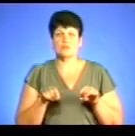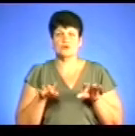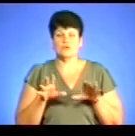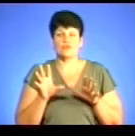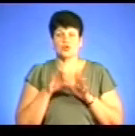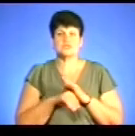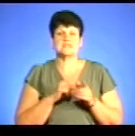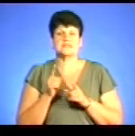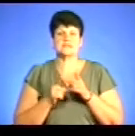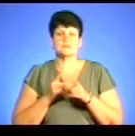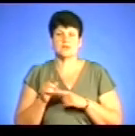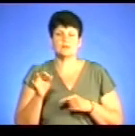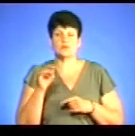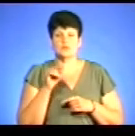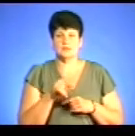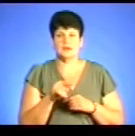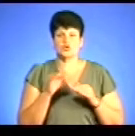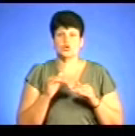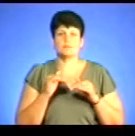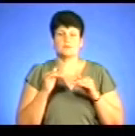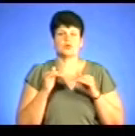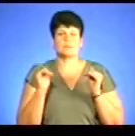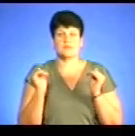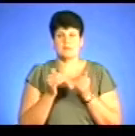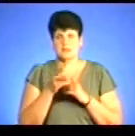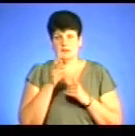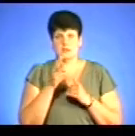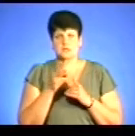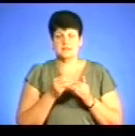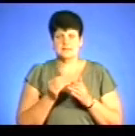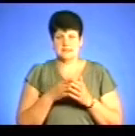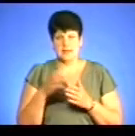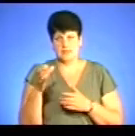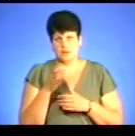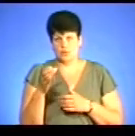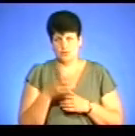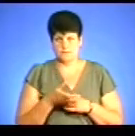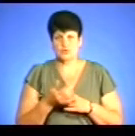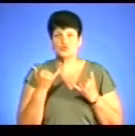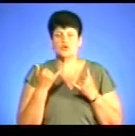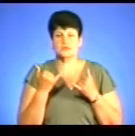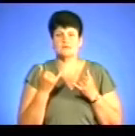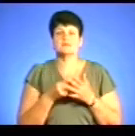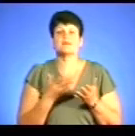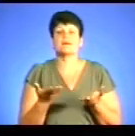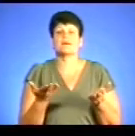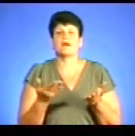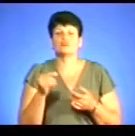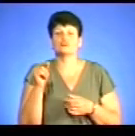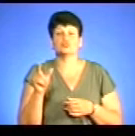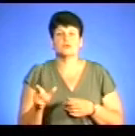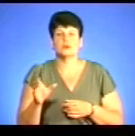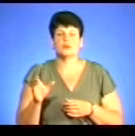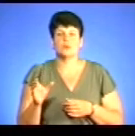вносяться зміни про те, що підноситься мінімальна ціна на алкогольні напої. Сьогодні роздрібна ціна яка? Пляшки горілки